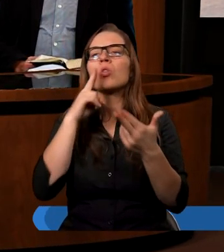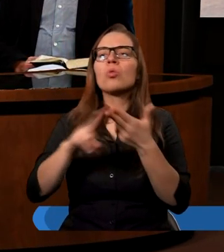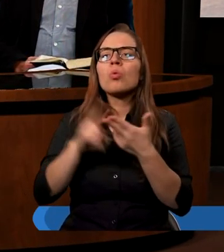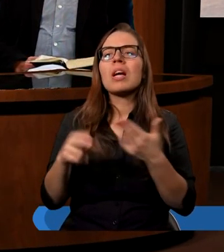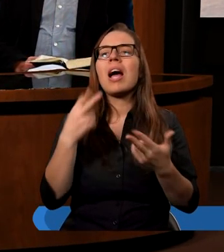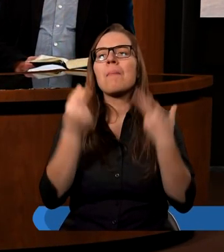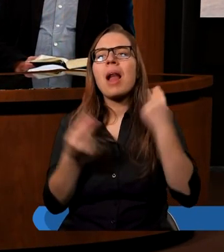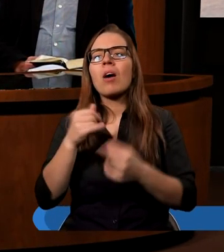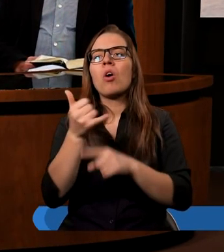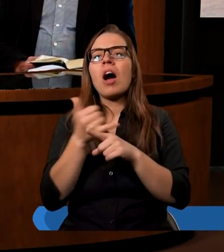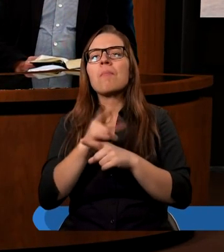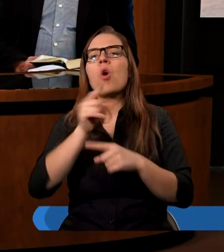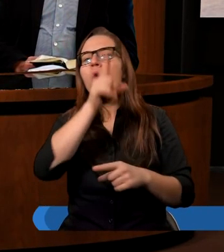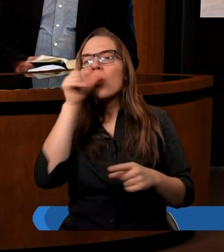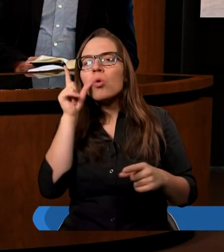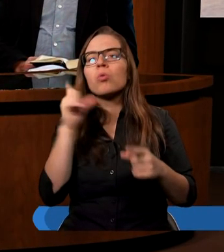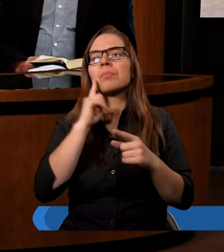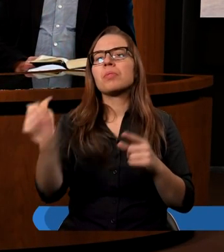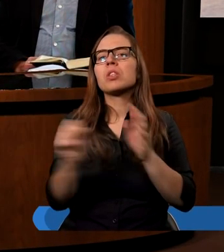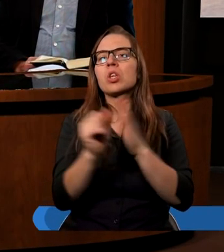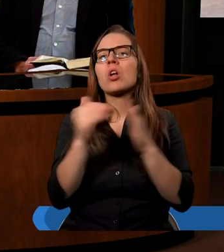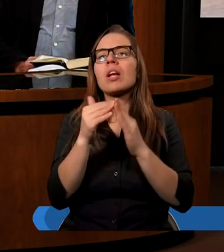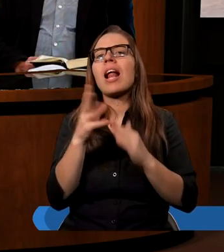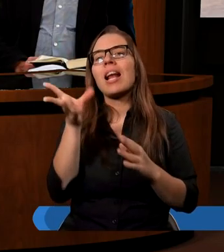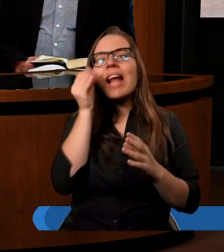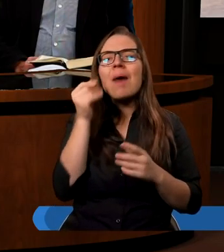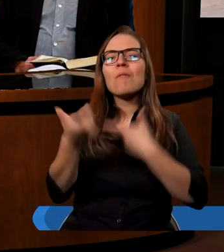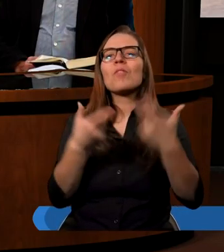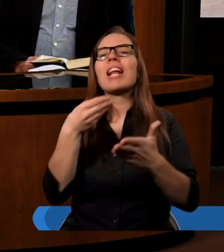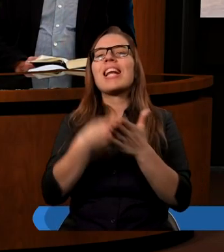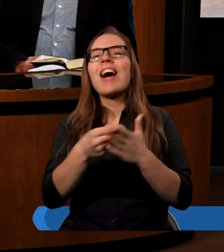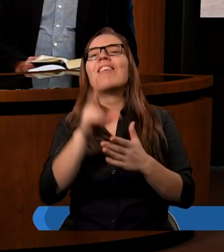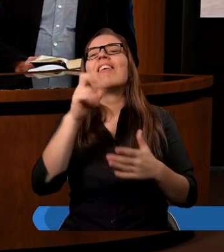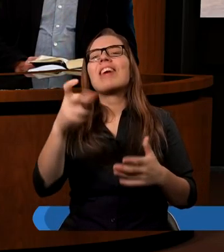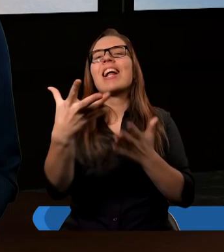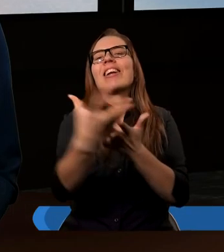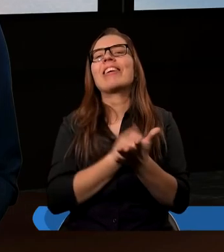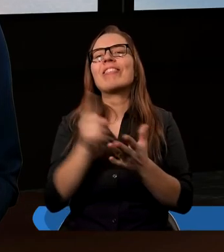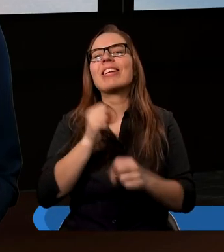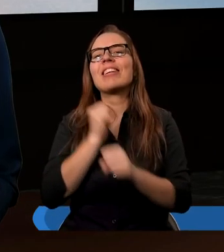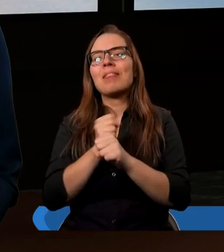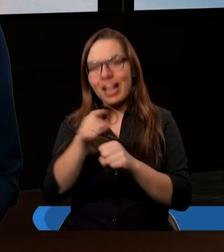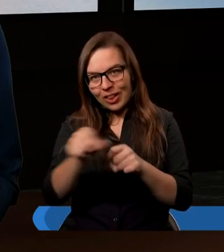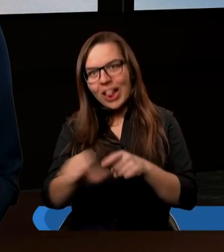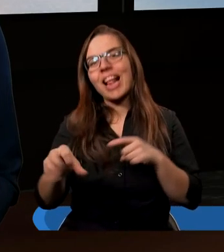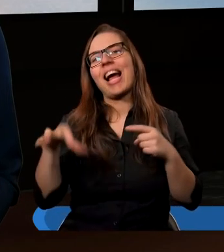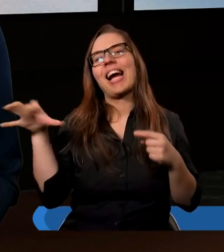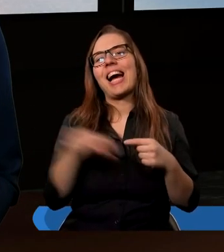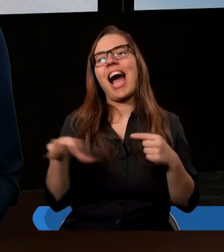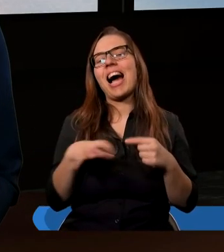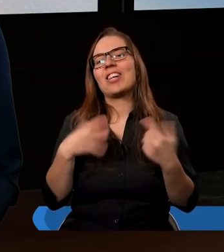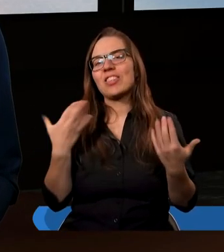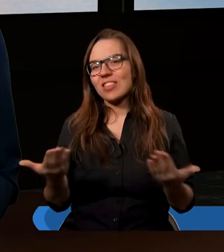kawa, herbata, bo ludzie wychodząc do domu zapomnieli zrobić zakupów, więc biorą z pracy. To też jest kradzież. Jest